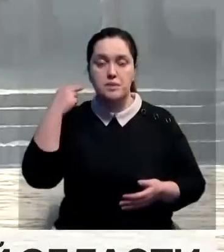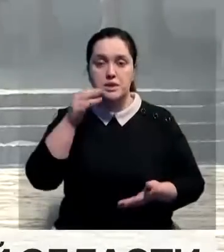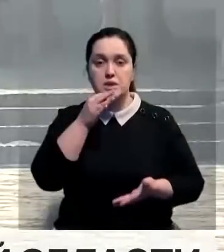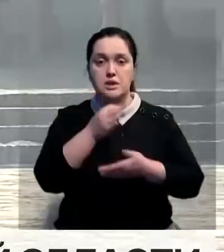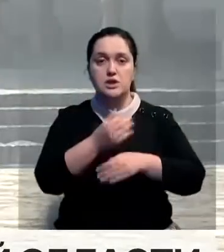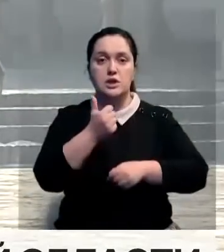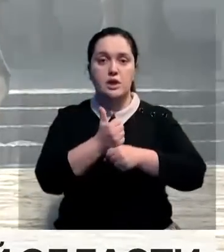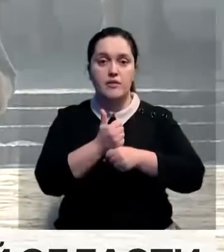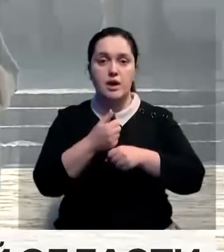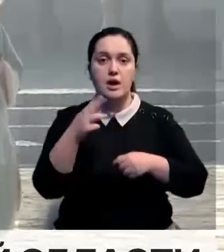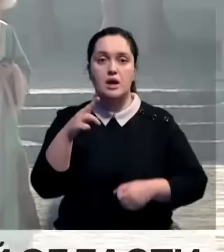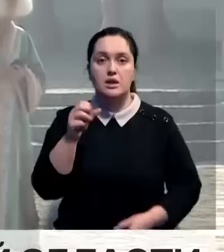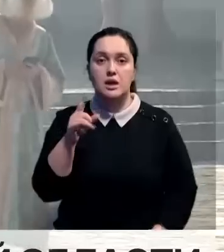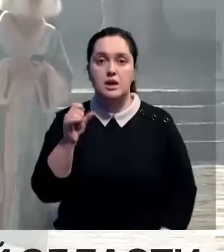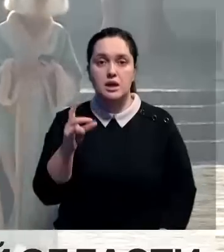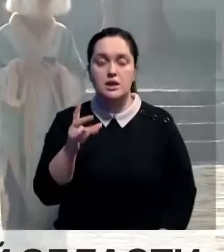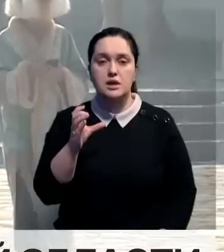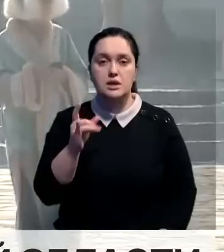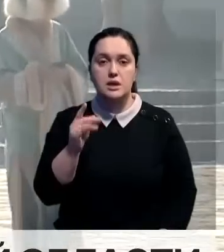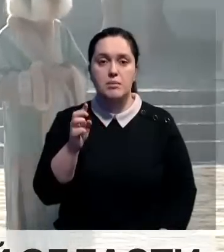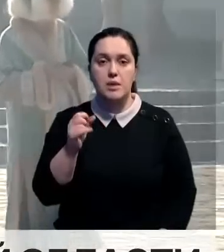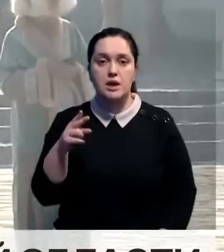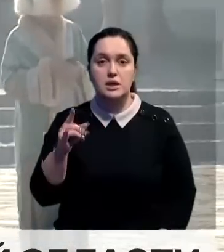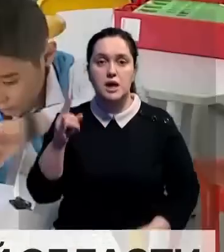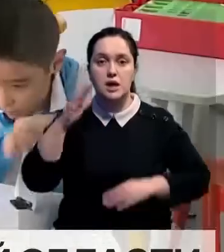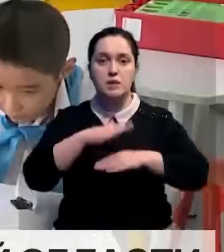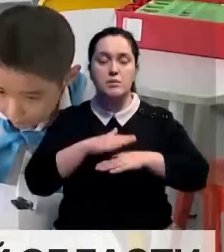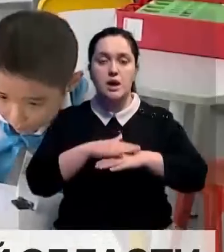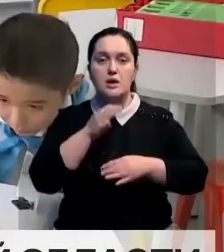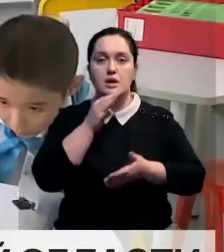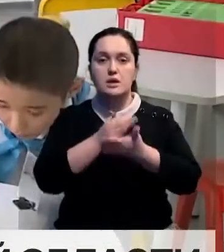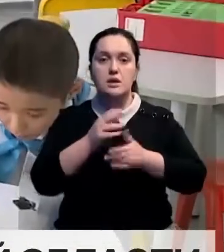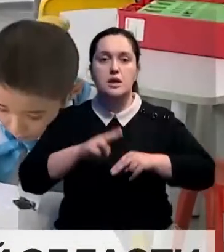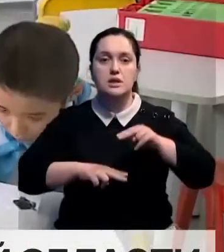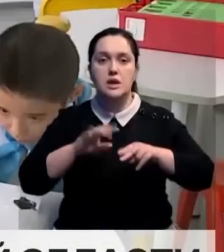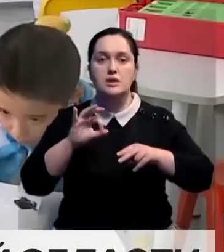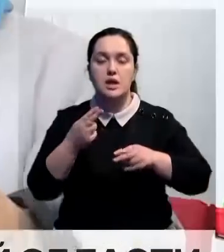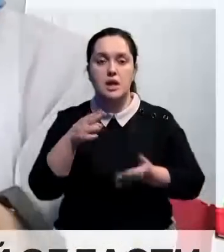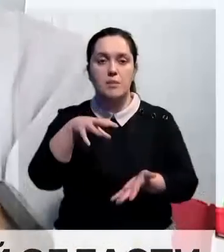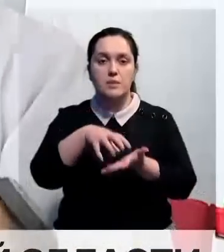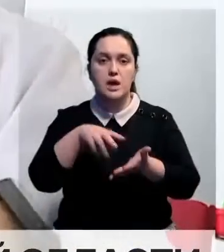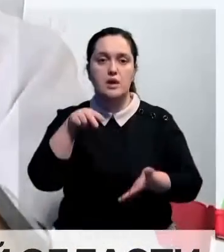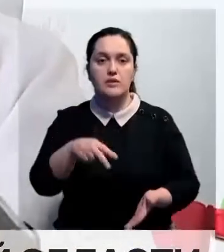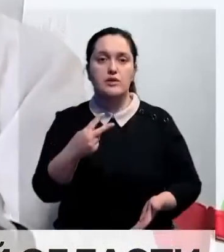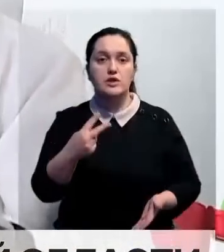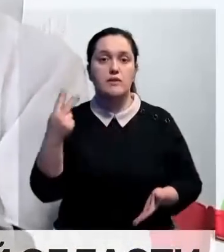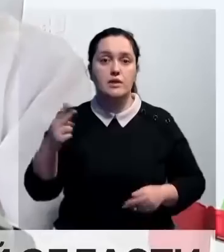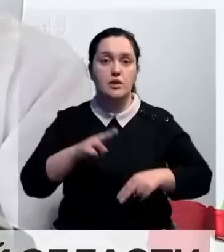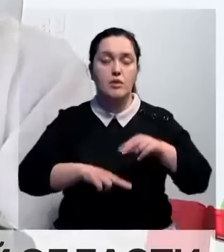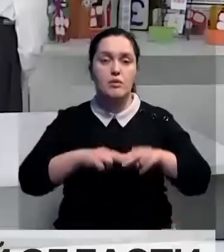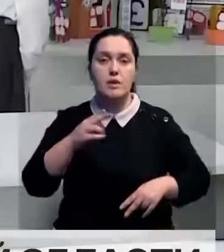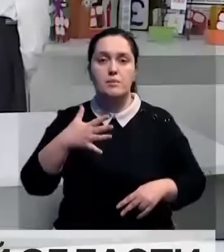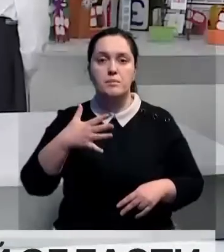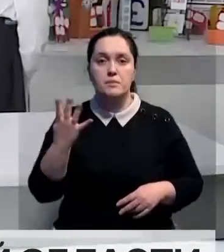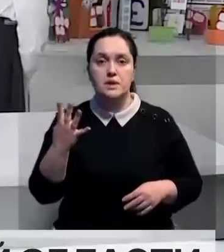Об этом президенту доложила глава региона Дархан Сатабалде. Аким также отчитался о строительстве социальных объектов. В 2022